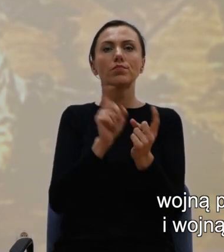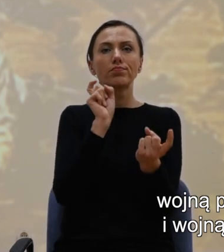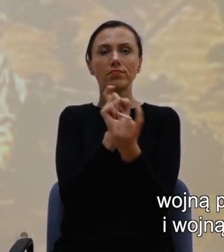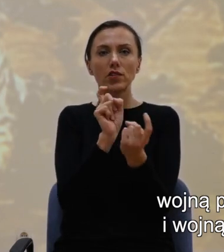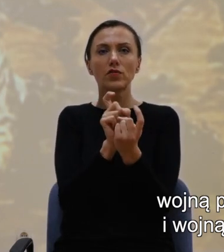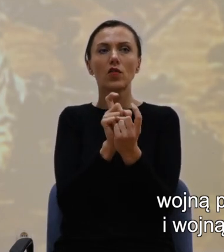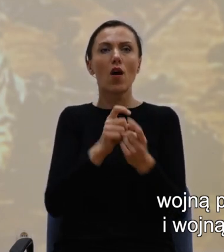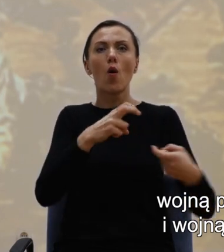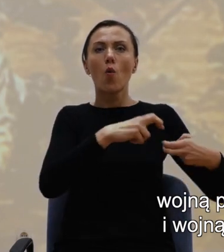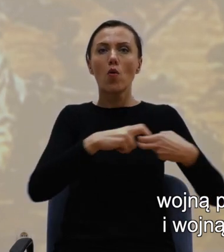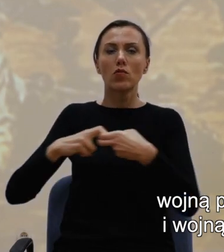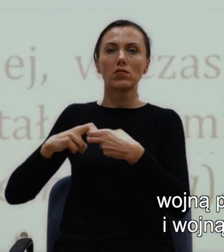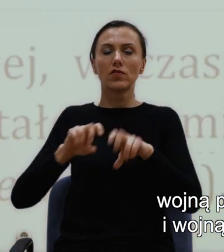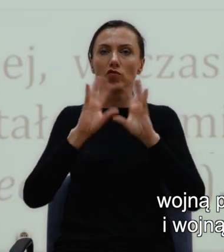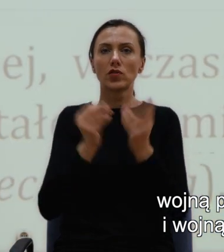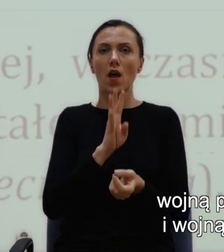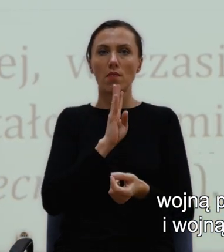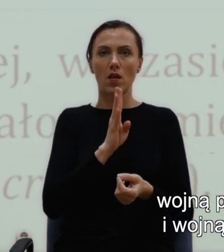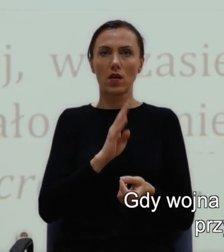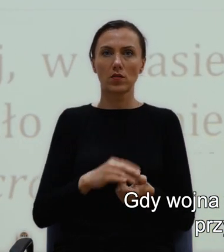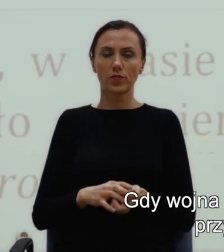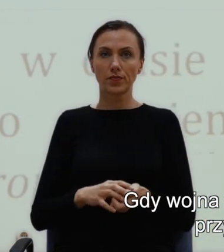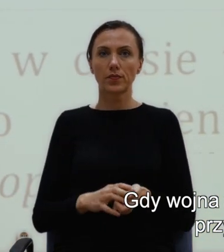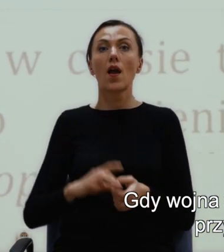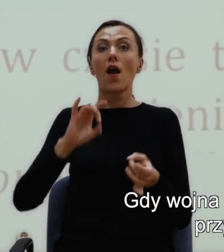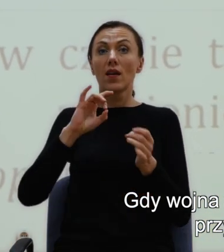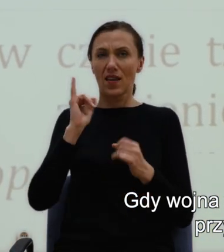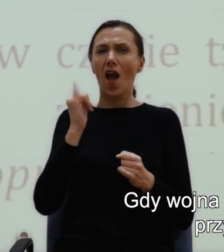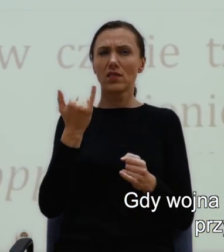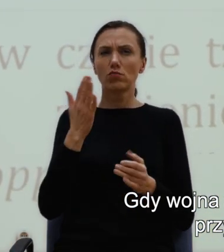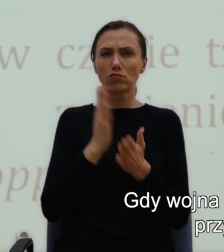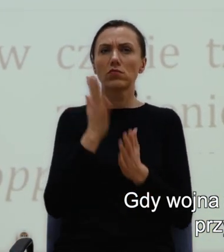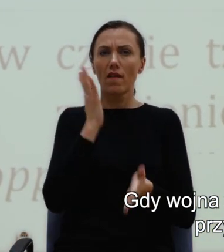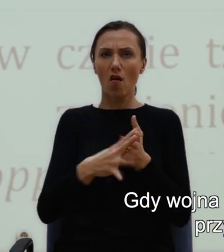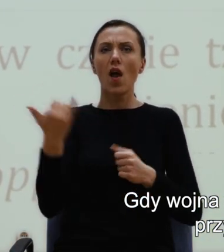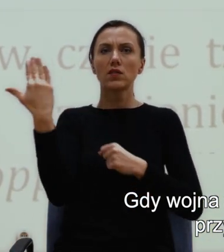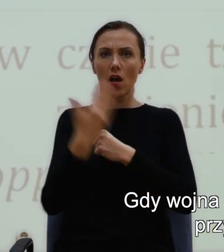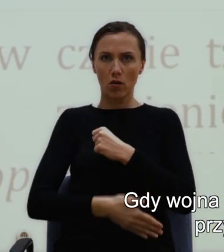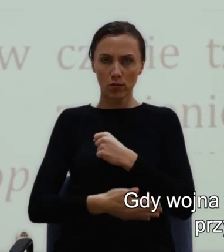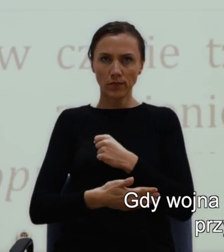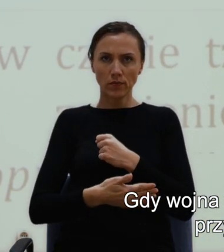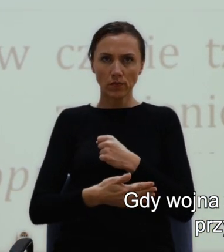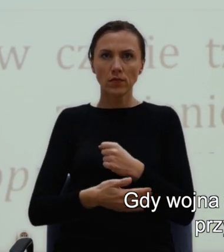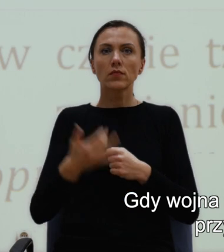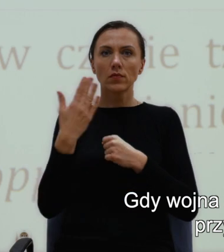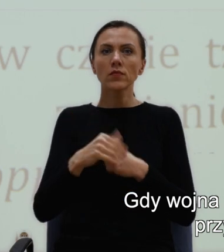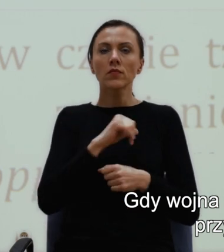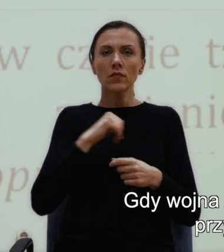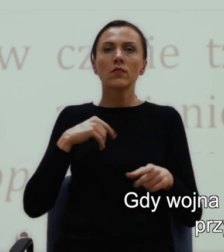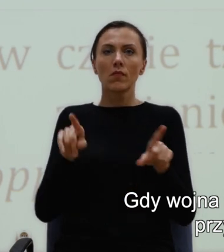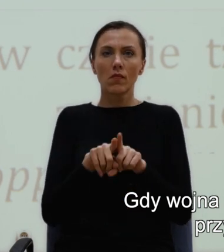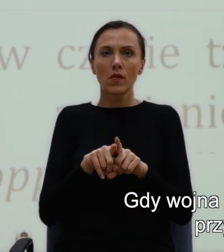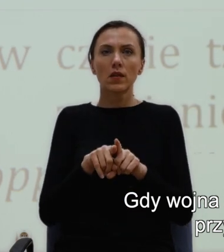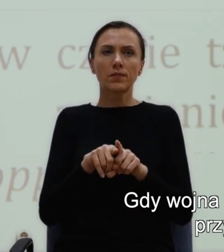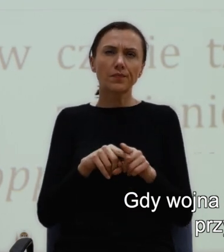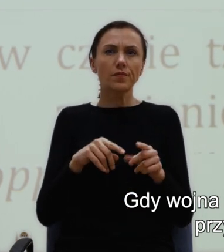przeciwko jedności amerykańskiej. Gdy wojna się zakończyła, zakończyło się również,